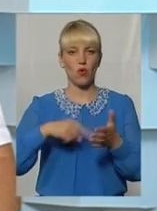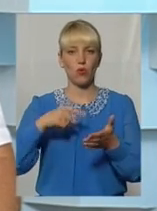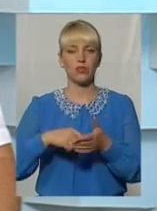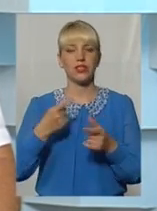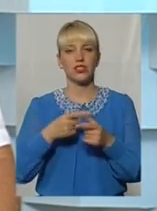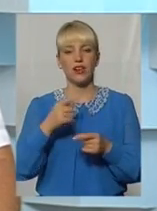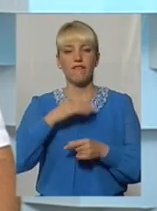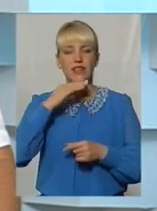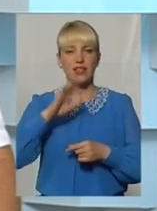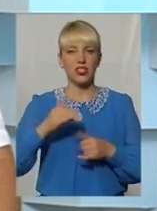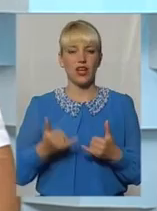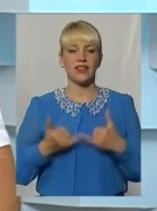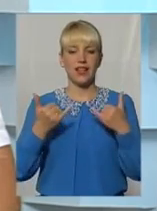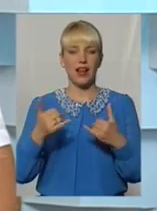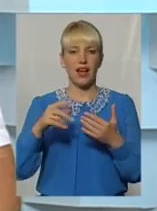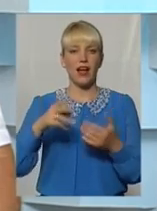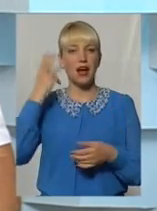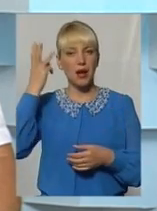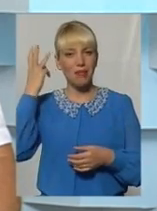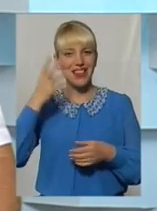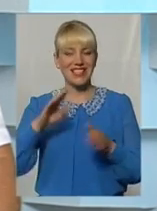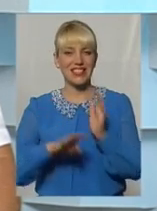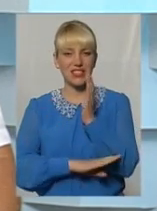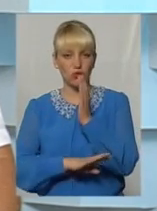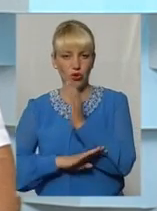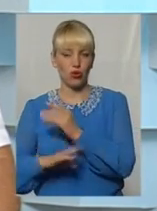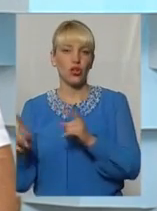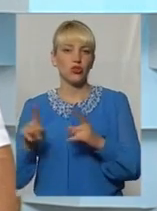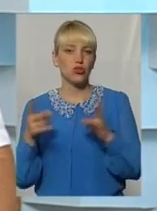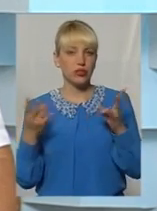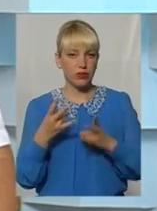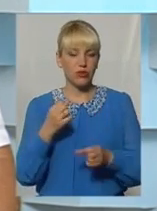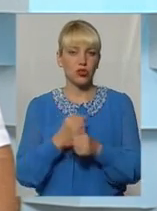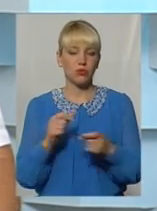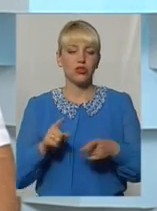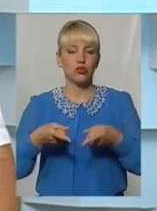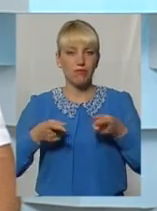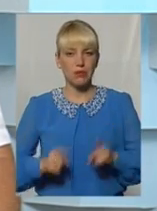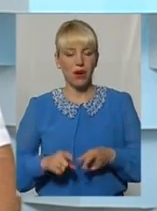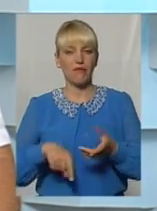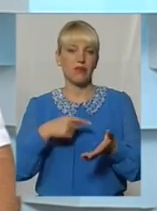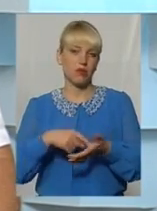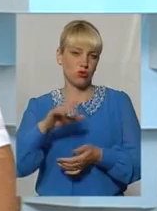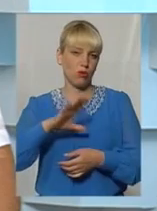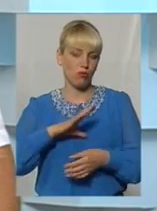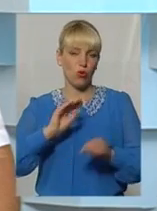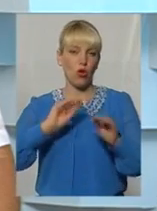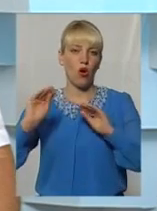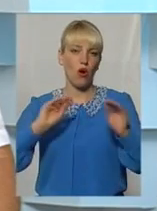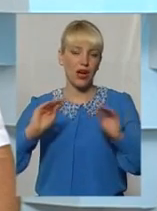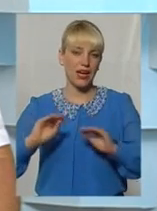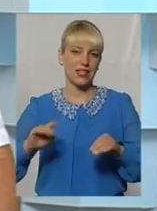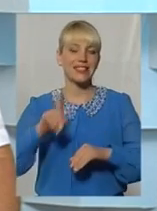їм для Хмельницького? І що можемо зробити для того, аби справді місто було окрасою, зеленим